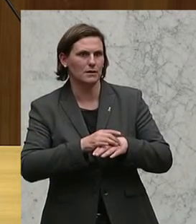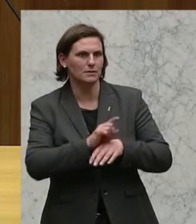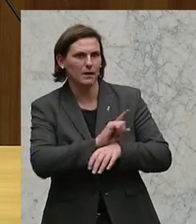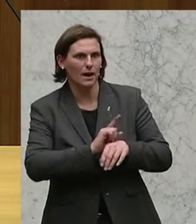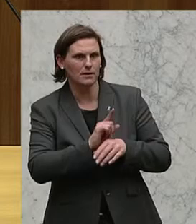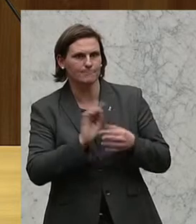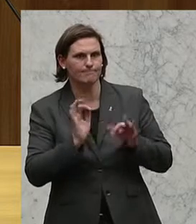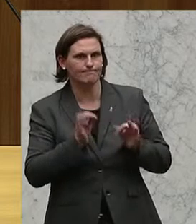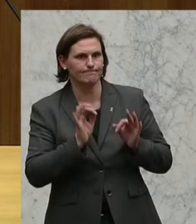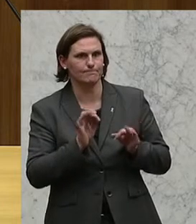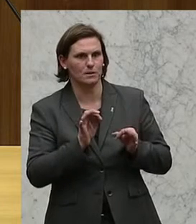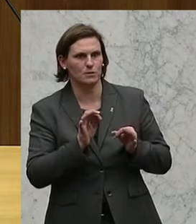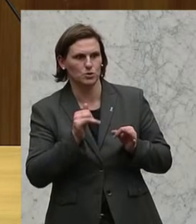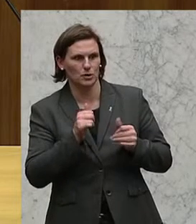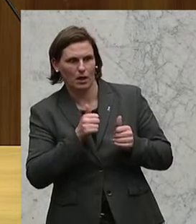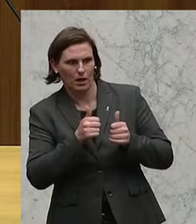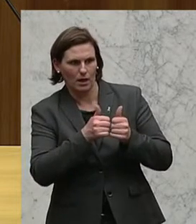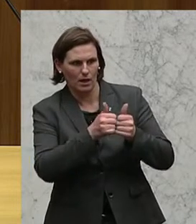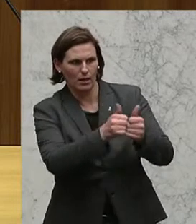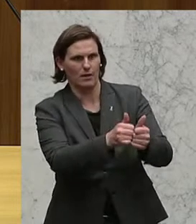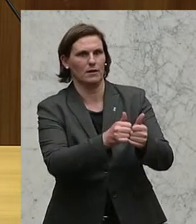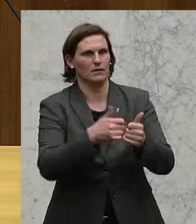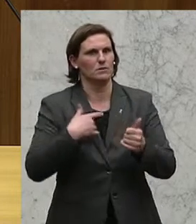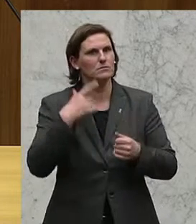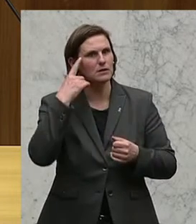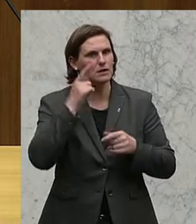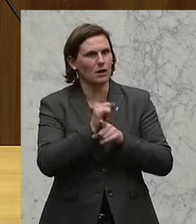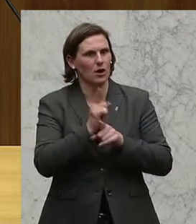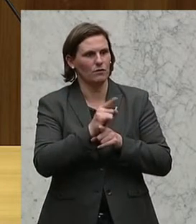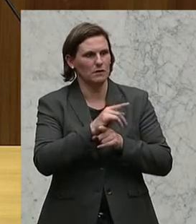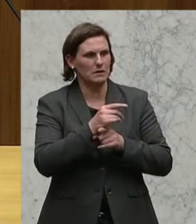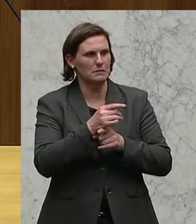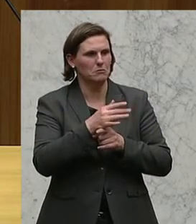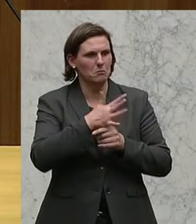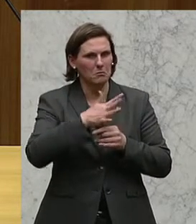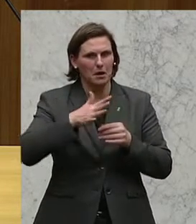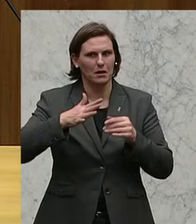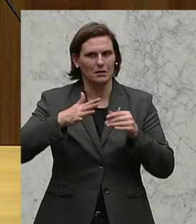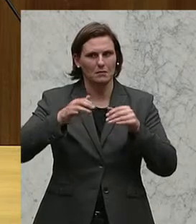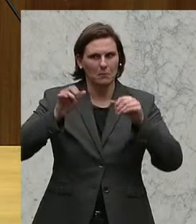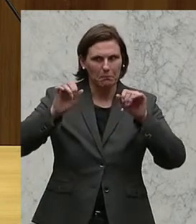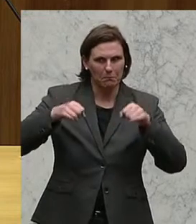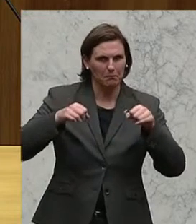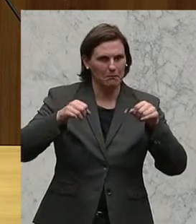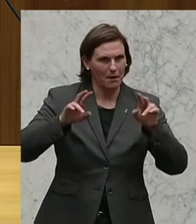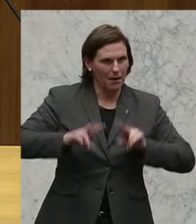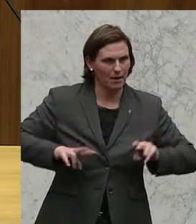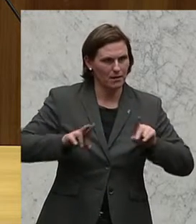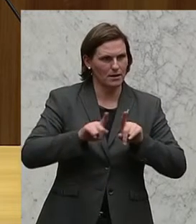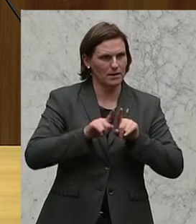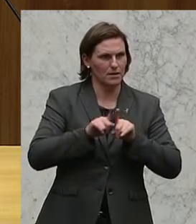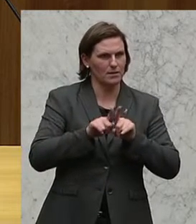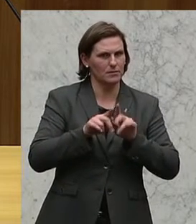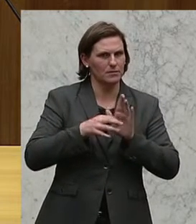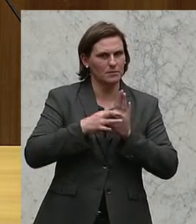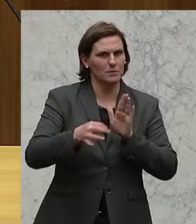Nichtsdestotrotz ist es mir auch ein Anliegen, und ich glaube, da sind wir uns auch ziemlich einig, auch zu betonen, dass diese Maßnahmen nicht